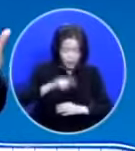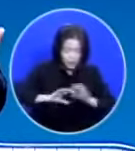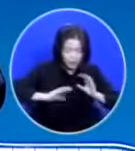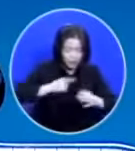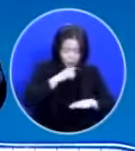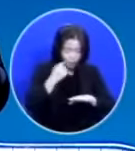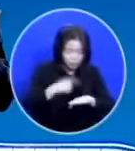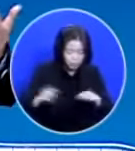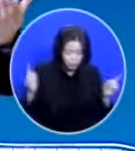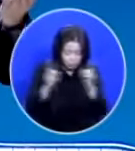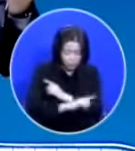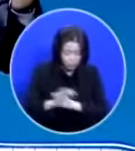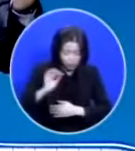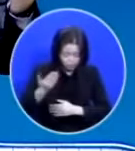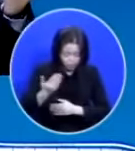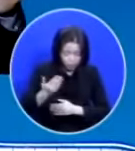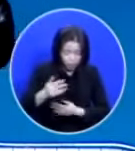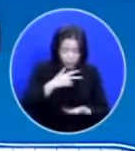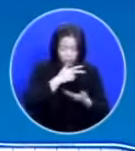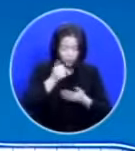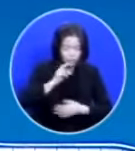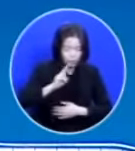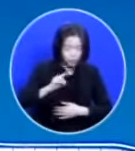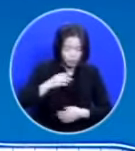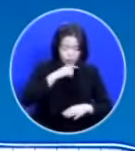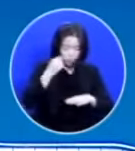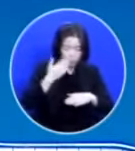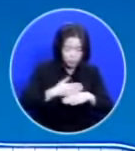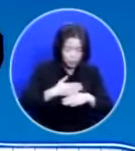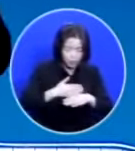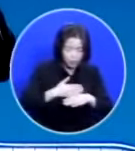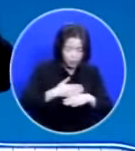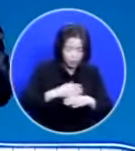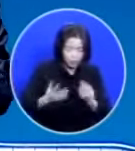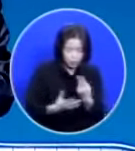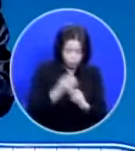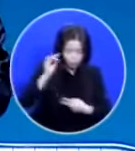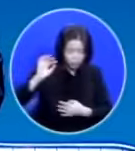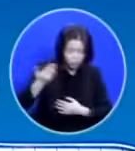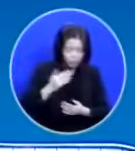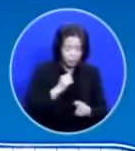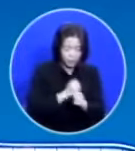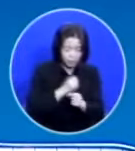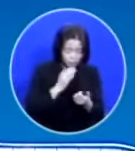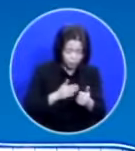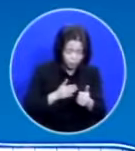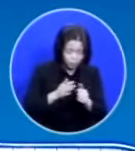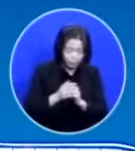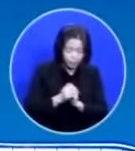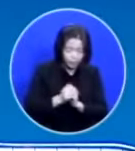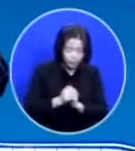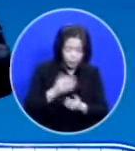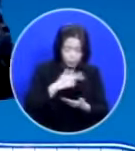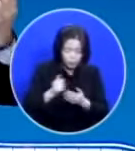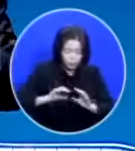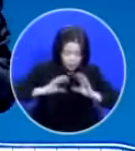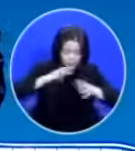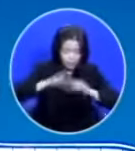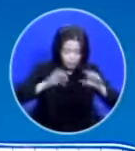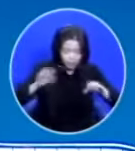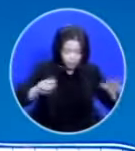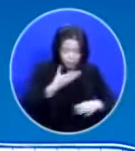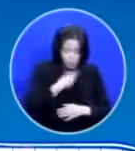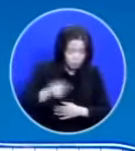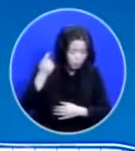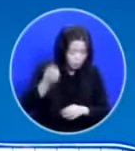민족이 바꿔지고 주여 북한이 통일이 되게 하시고 주님 세계 열방의 복음이